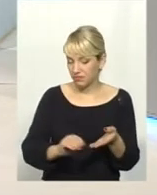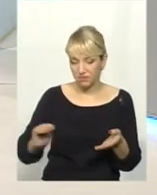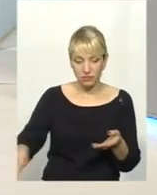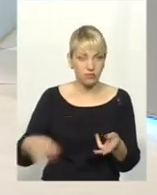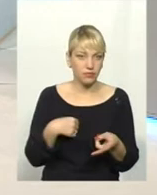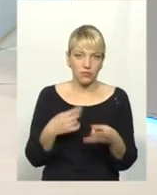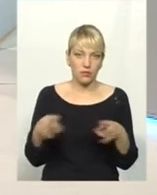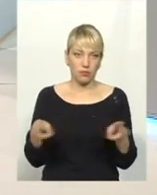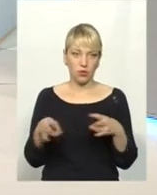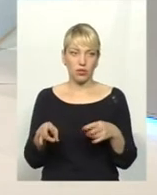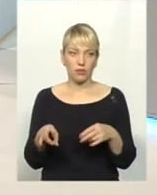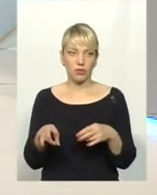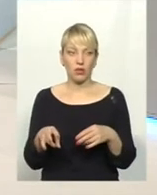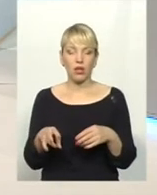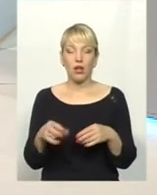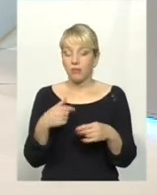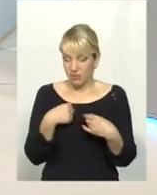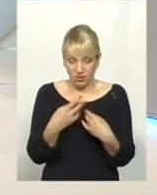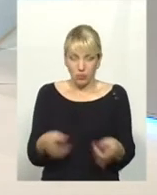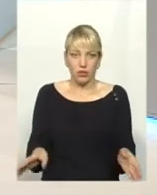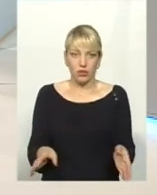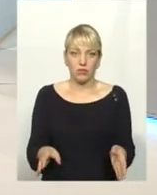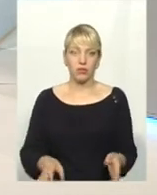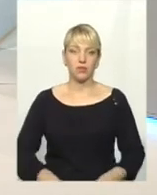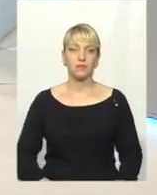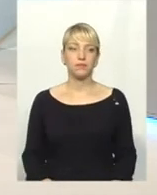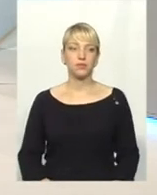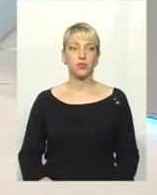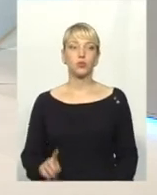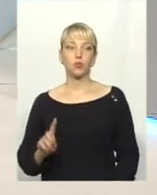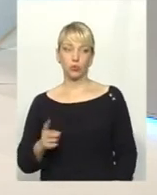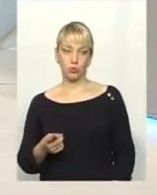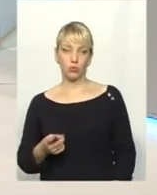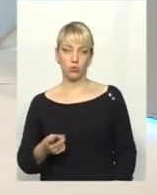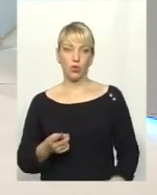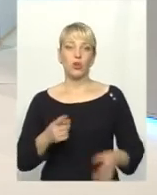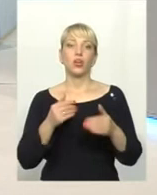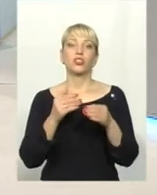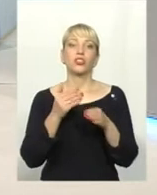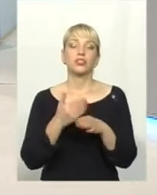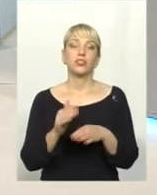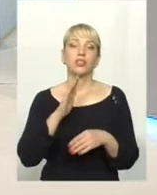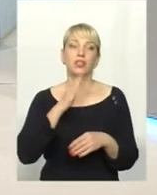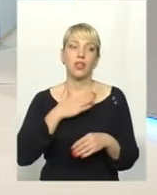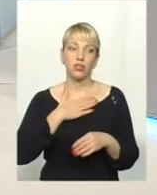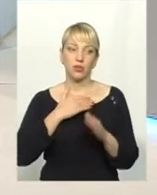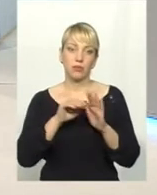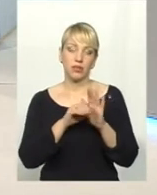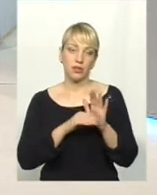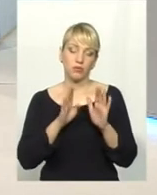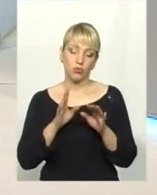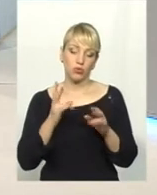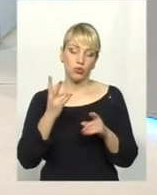признаю всі лабориція, але мені цих аналізів не потрібно. Тому, от, частина з нашої передачі, може бути користа для